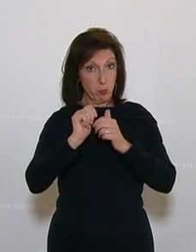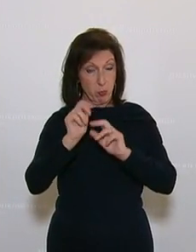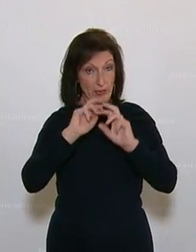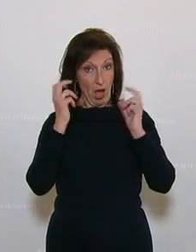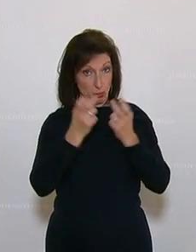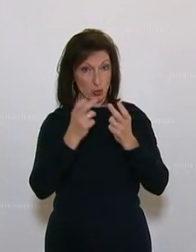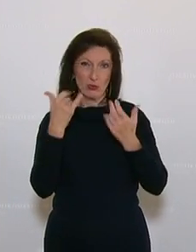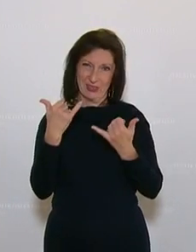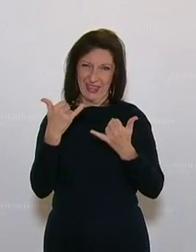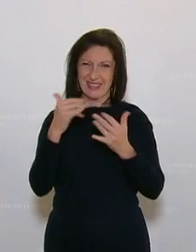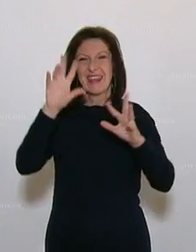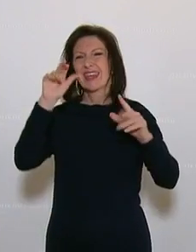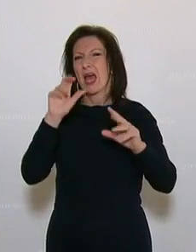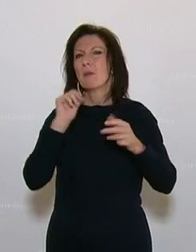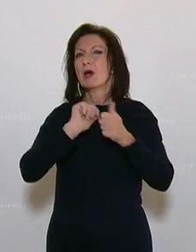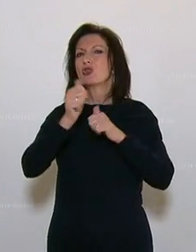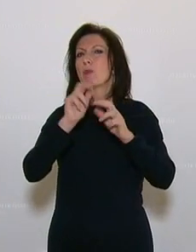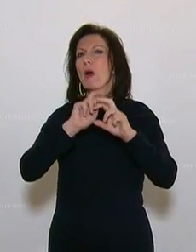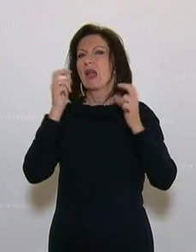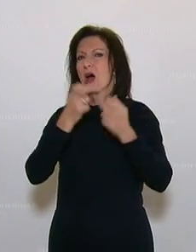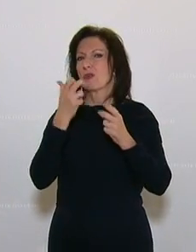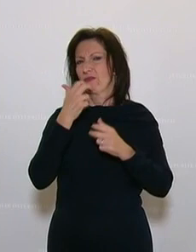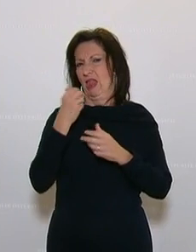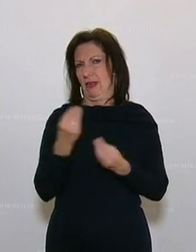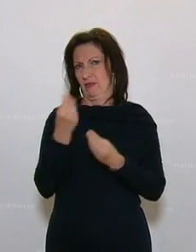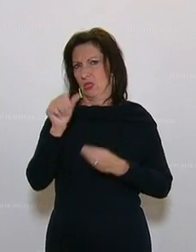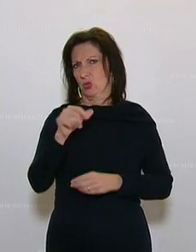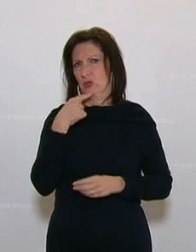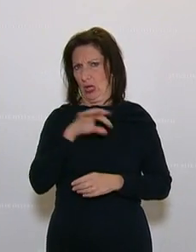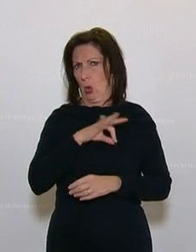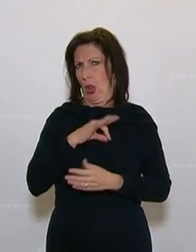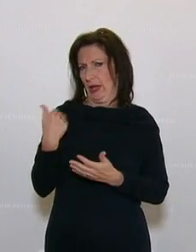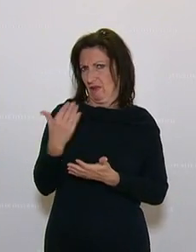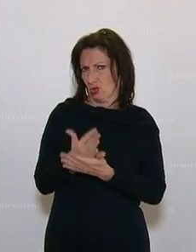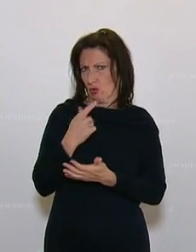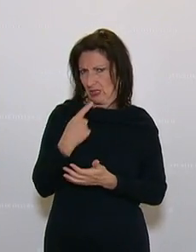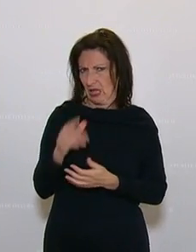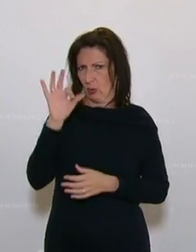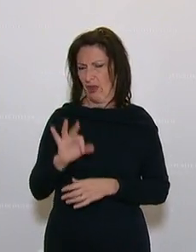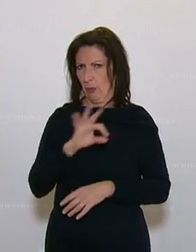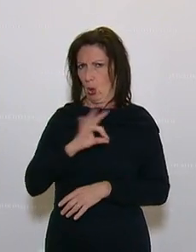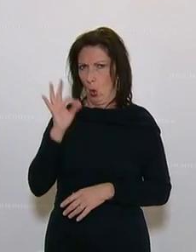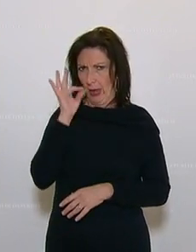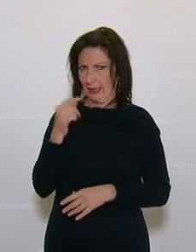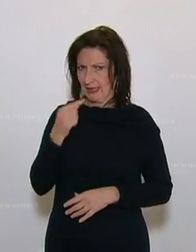Beginn was Grundsätzliches zum Sportausschuss sagen. Das ist eh schon angesprochen worden von den Kollegen und von der Kollegin von der FPÖ.